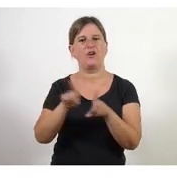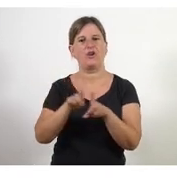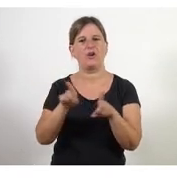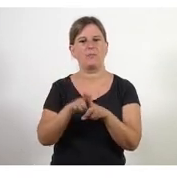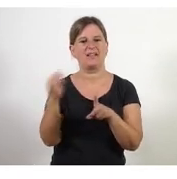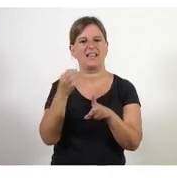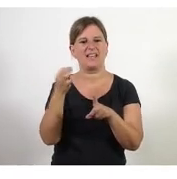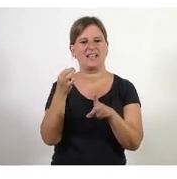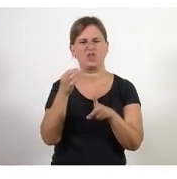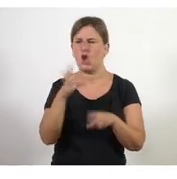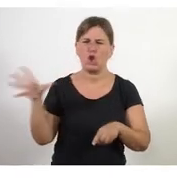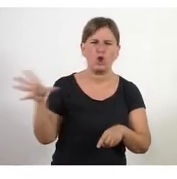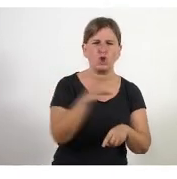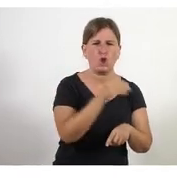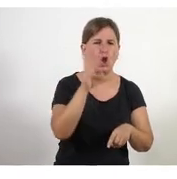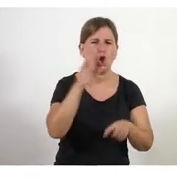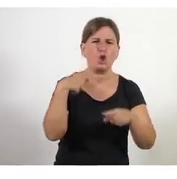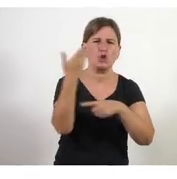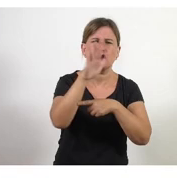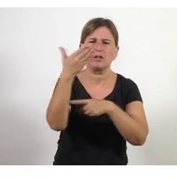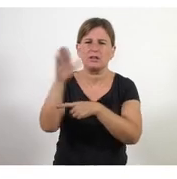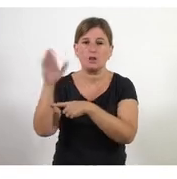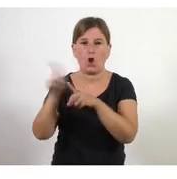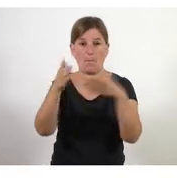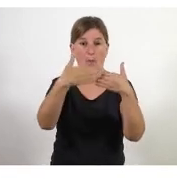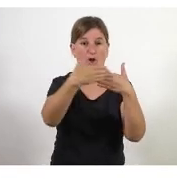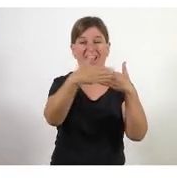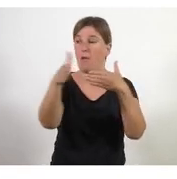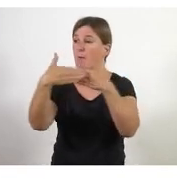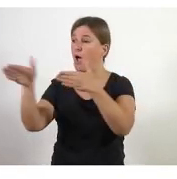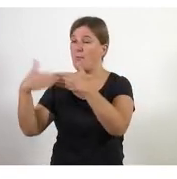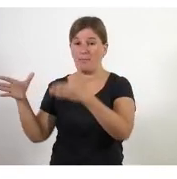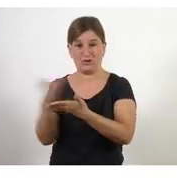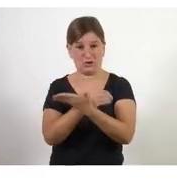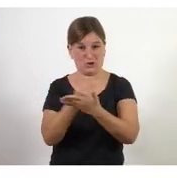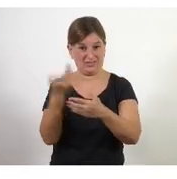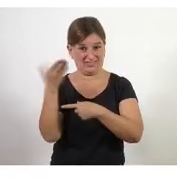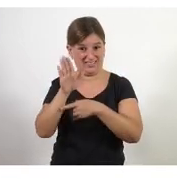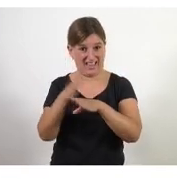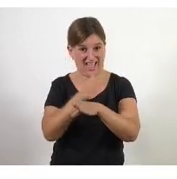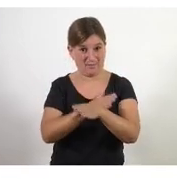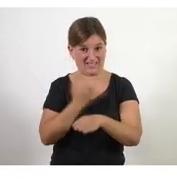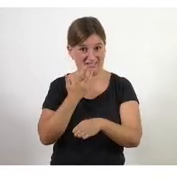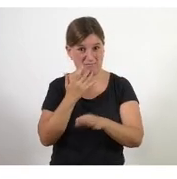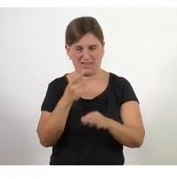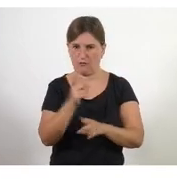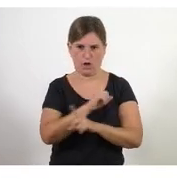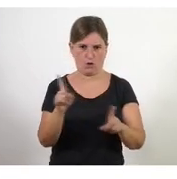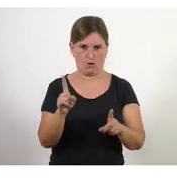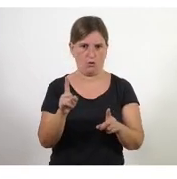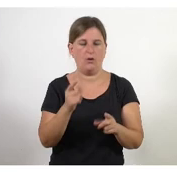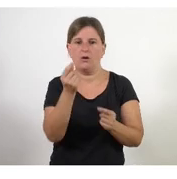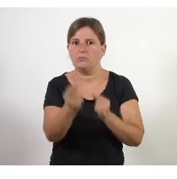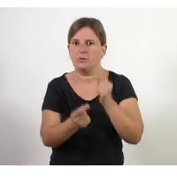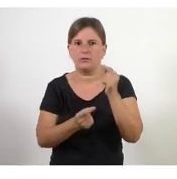portes i ho feu tot Només fent petits canvis ja del tipus doncs mira a partir